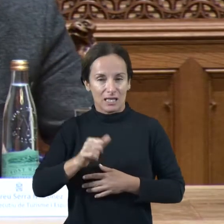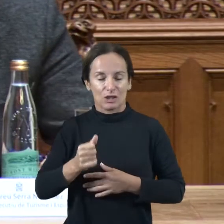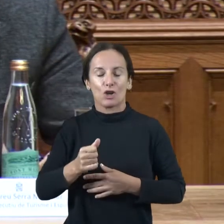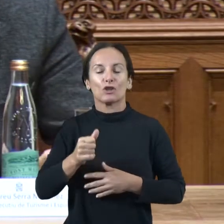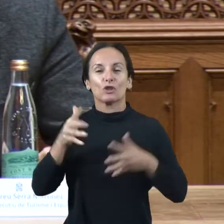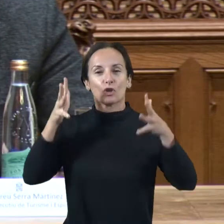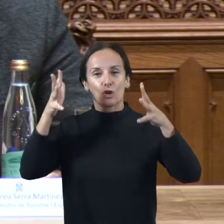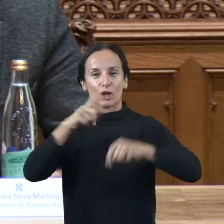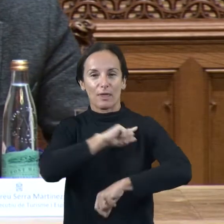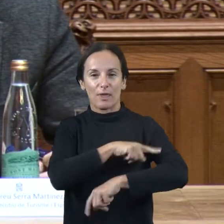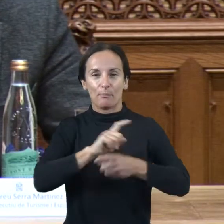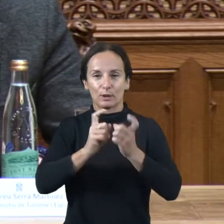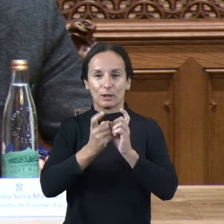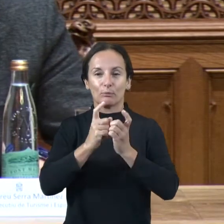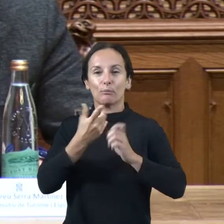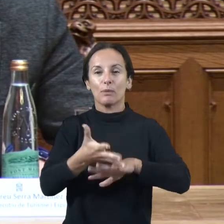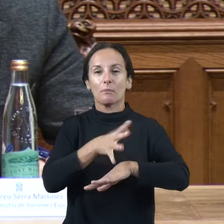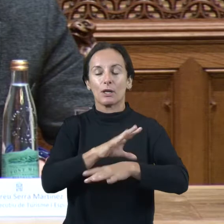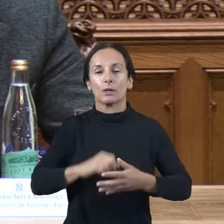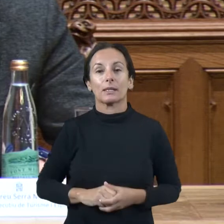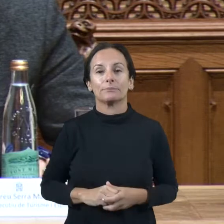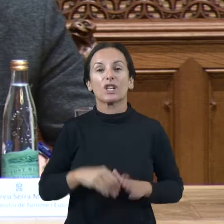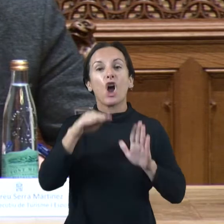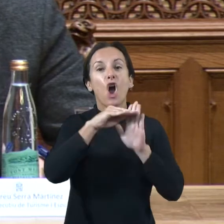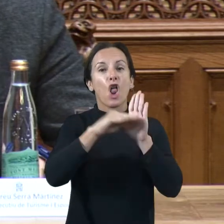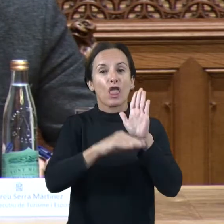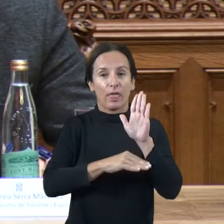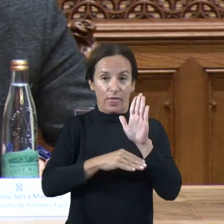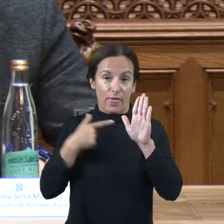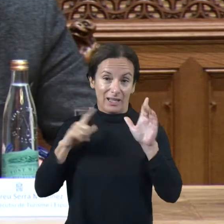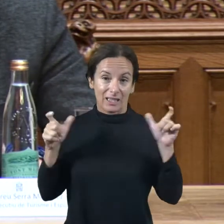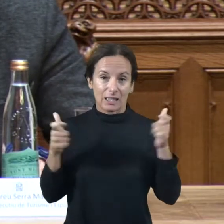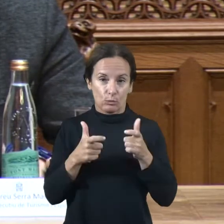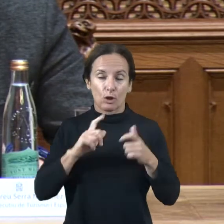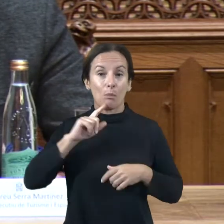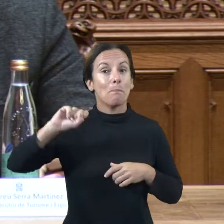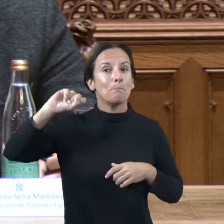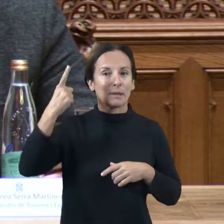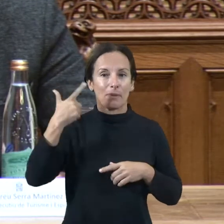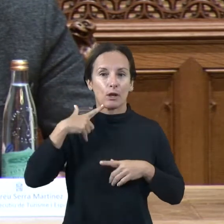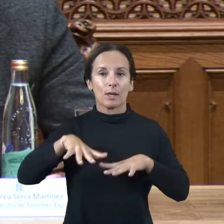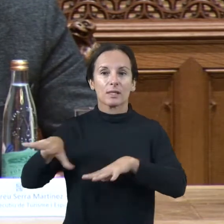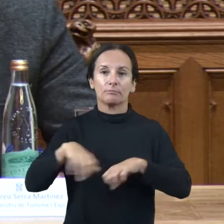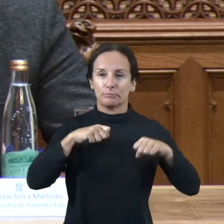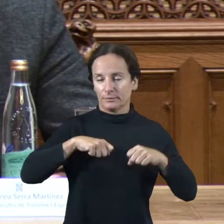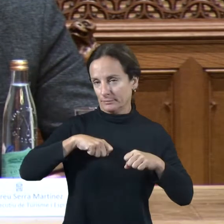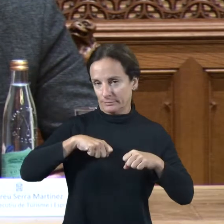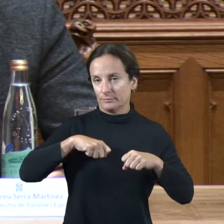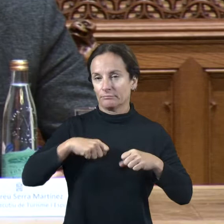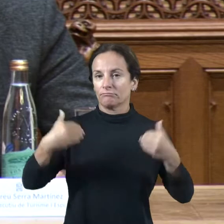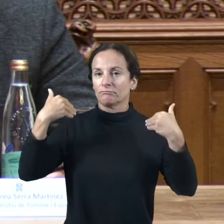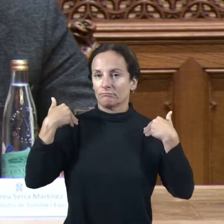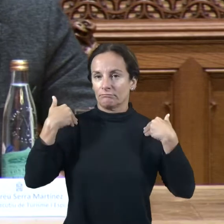pareix, a sort de desdia, el primer és la presa de possessió, per tant, s'assignatura dels nomenaments del Consell